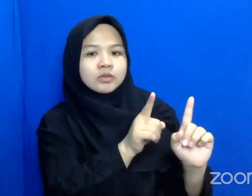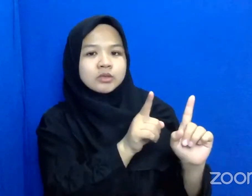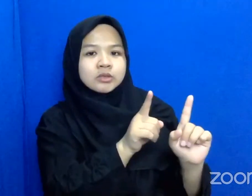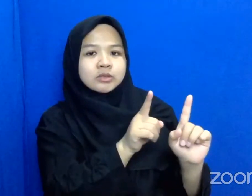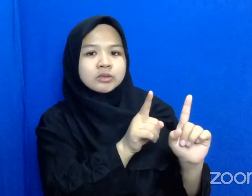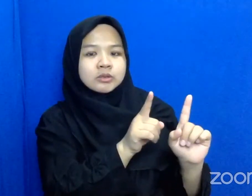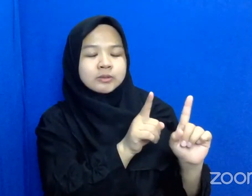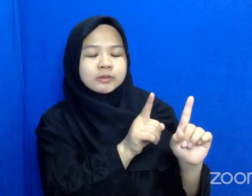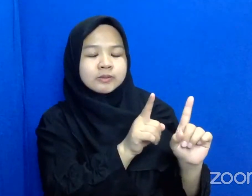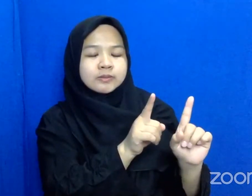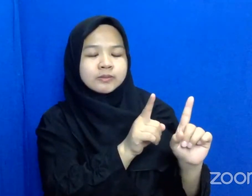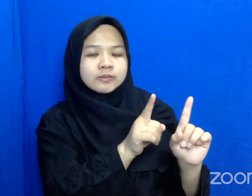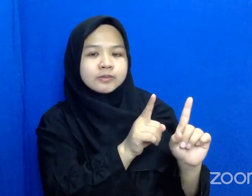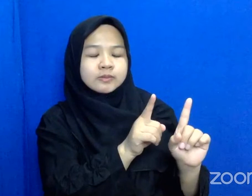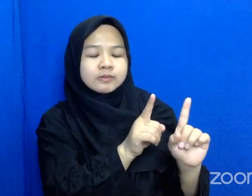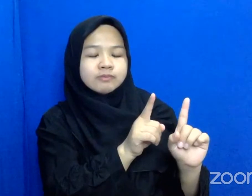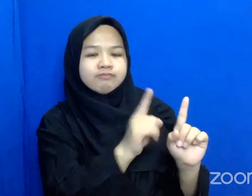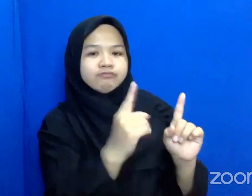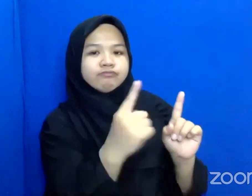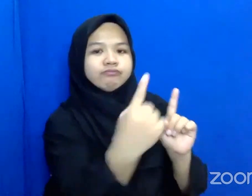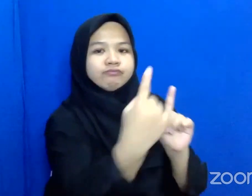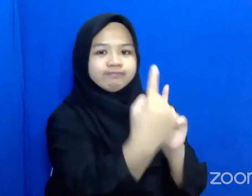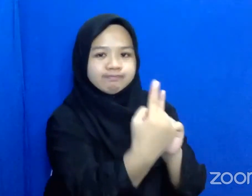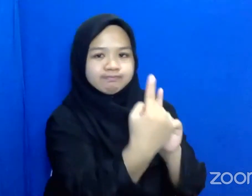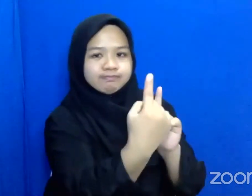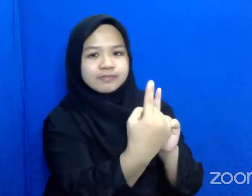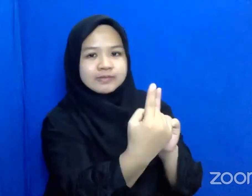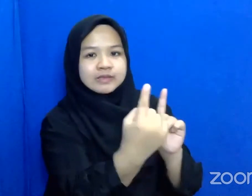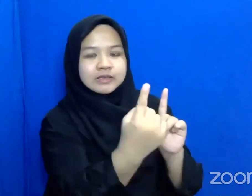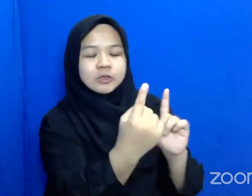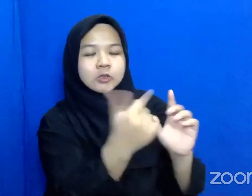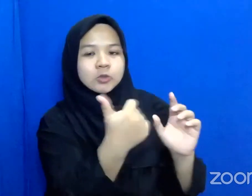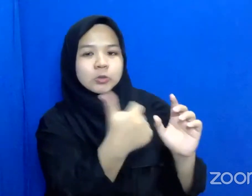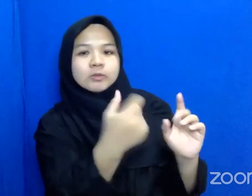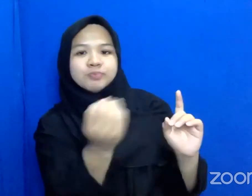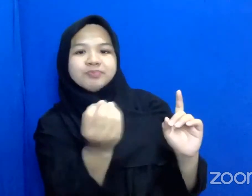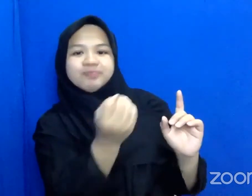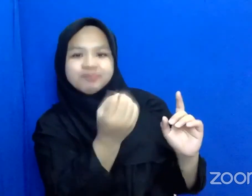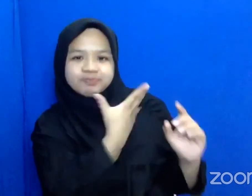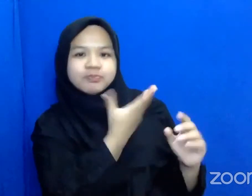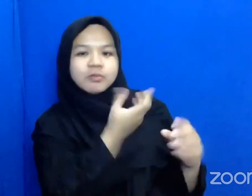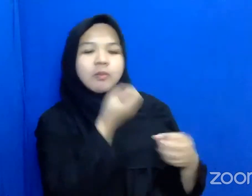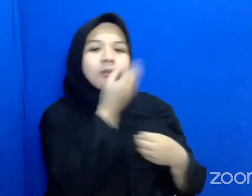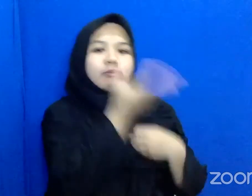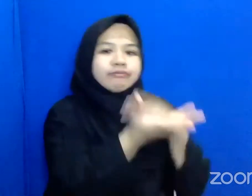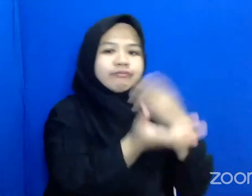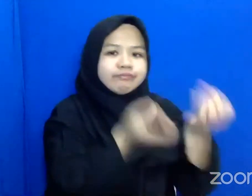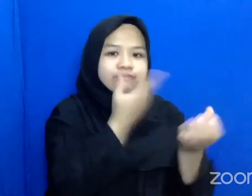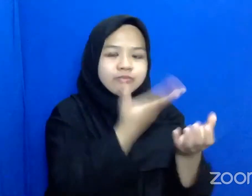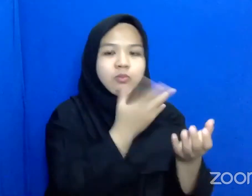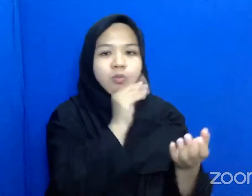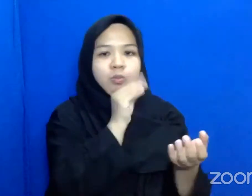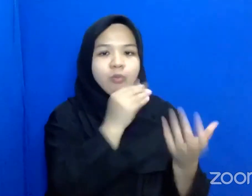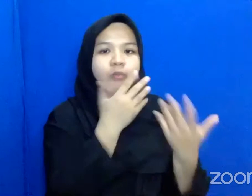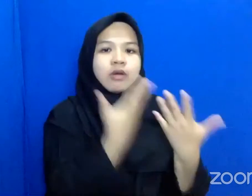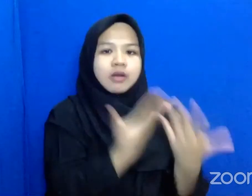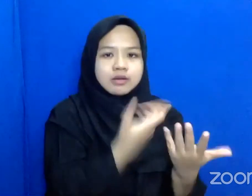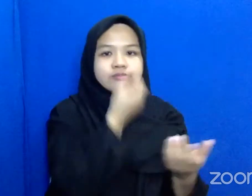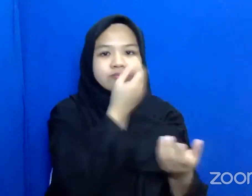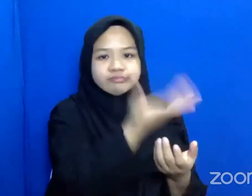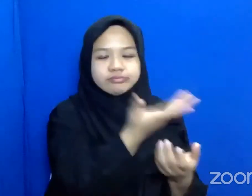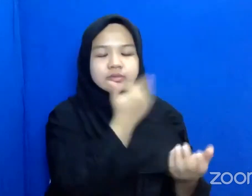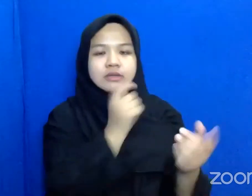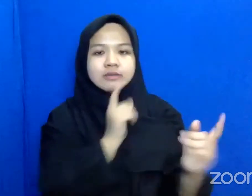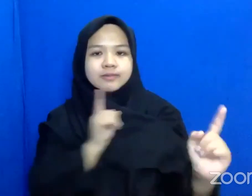Memposisikan Diri Di Depannya Langsung Kemudian Kita Baru Menyampaikan Maksud Kita Ingin Berkomunikasi Dengan